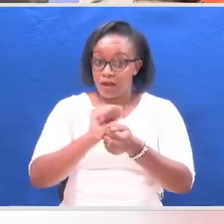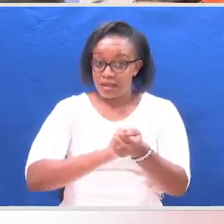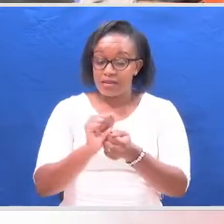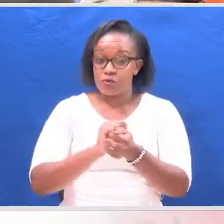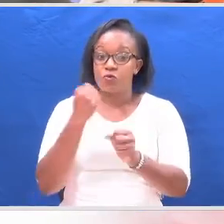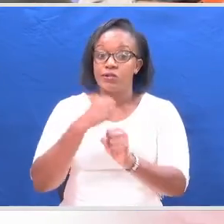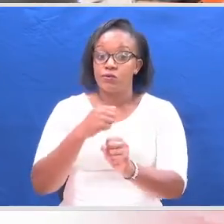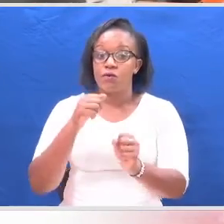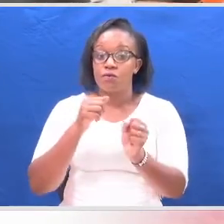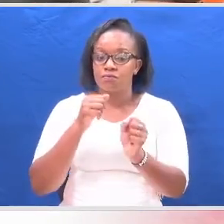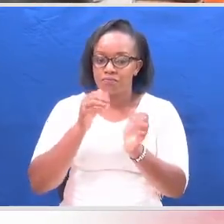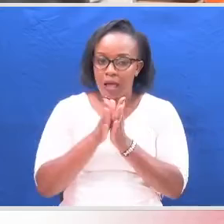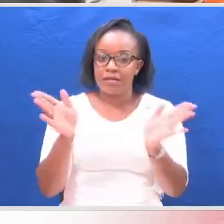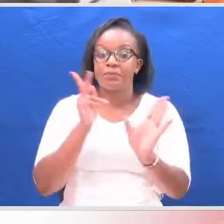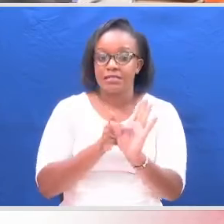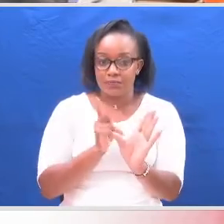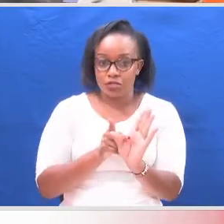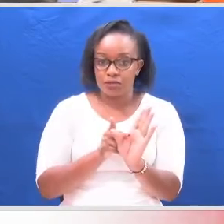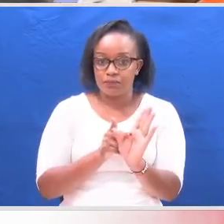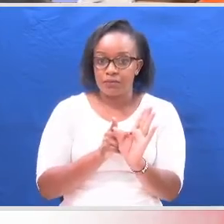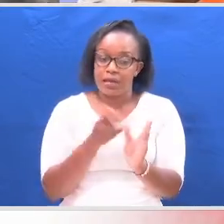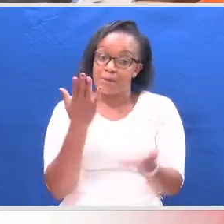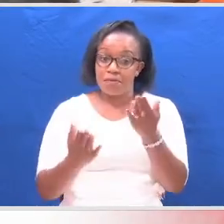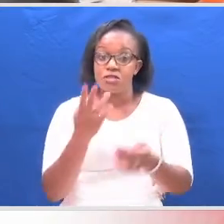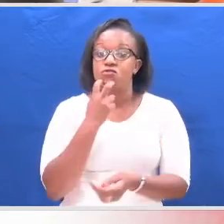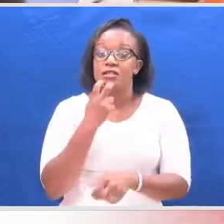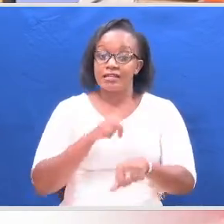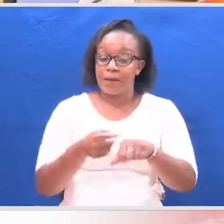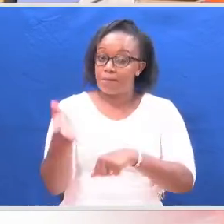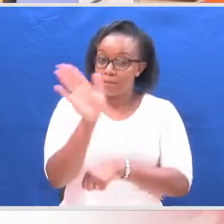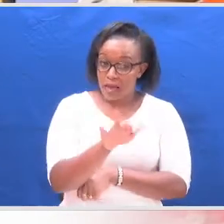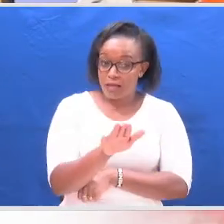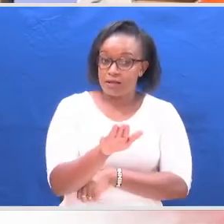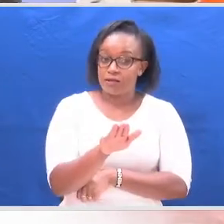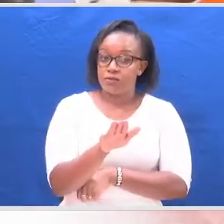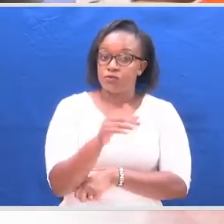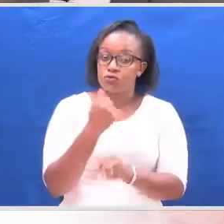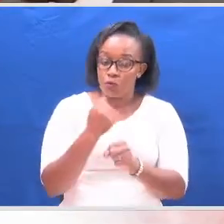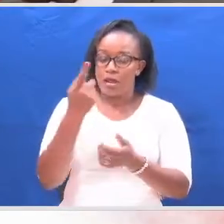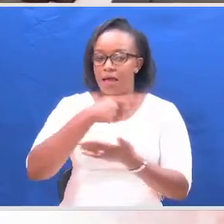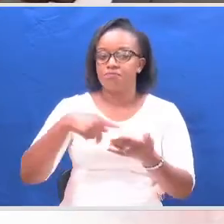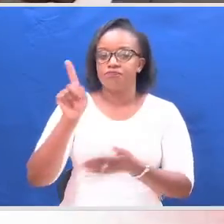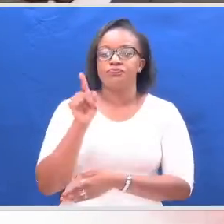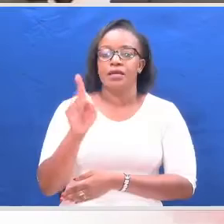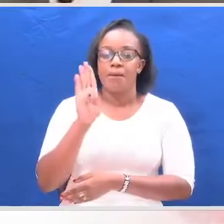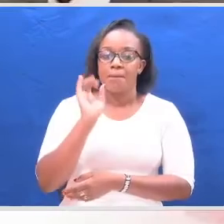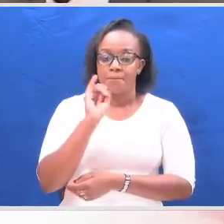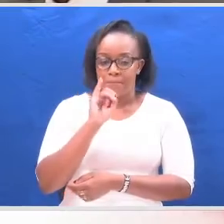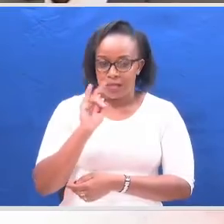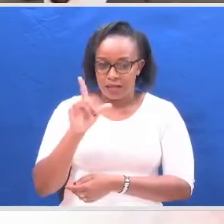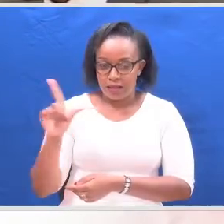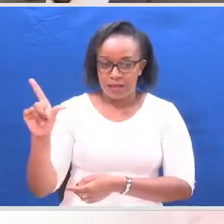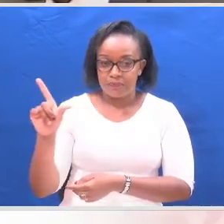public participation and possibly by Tuesday when we resume we shall pass this bill. Wawakilishwadi